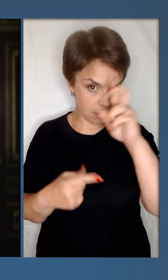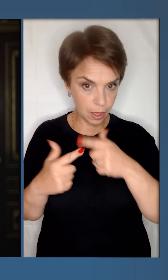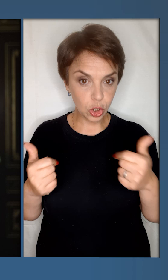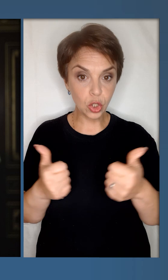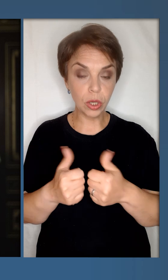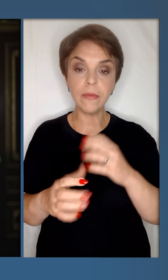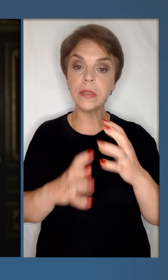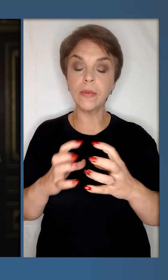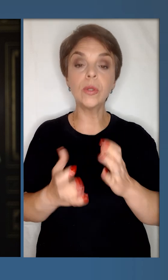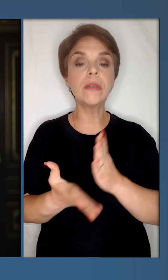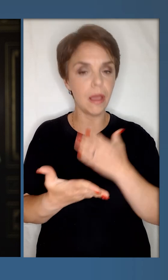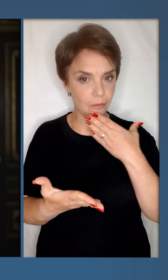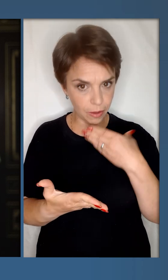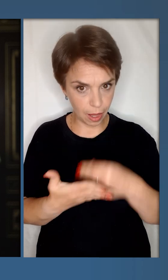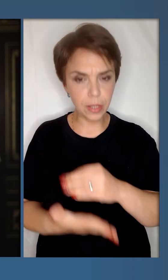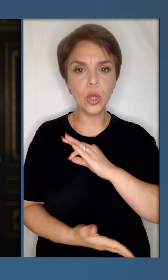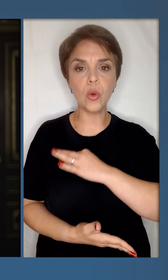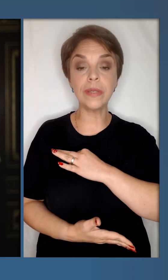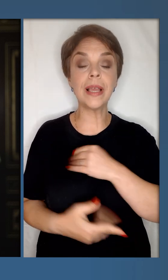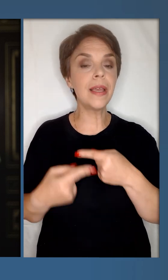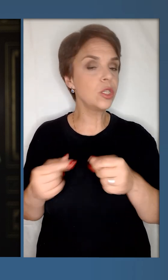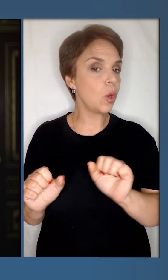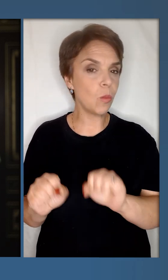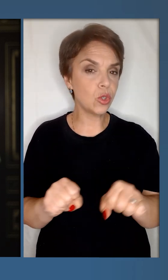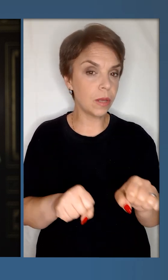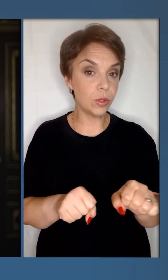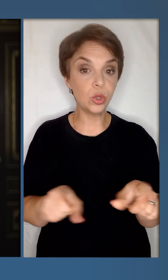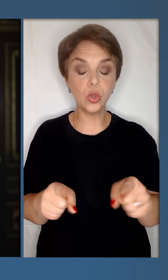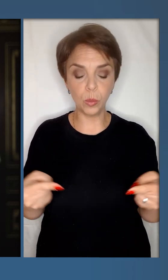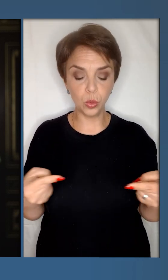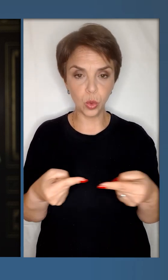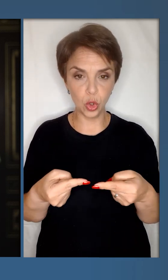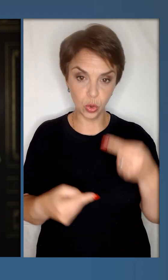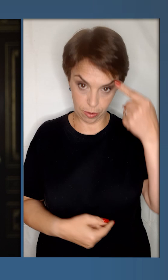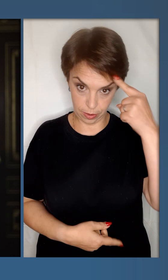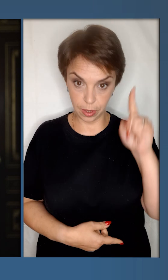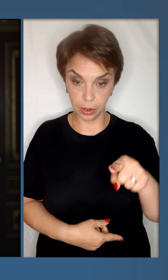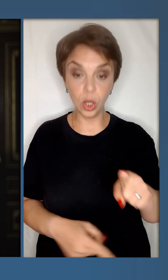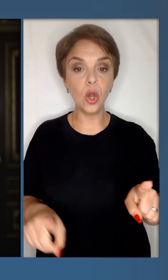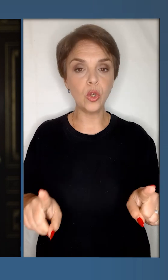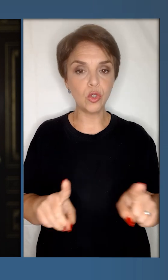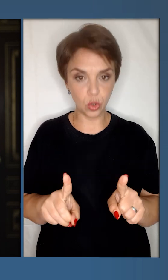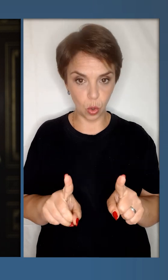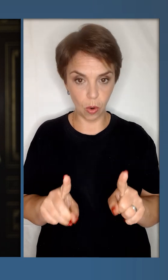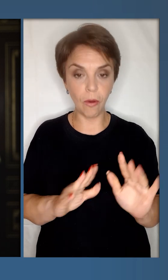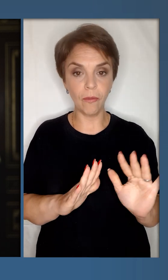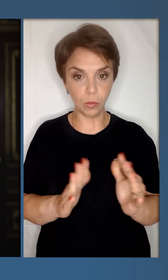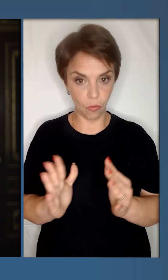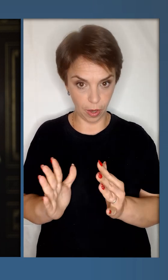держав світу є власні розвідувальні та інші можливості, щоб точно знати, що